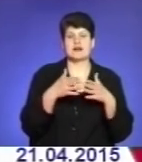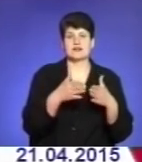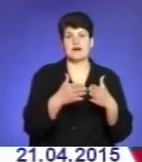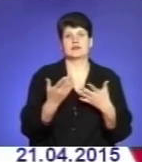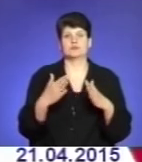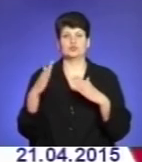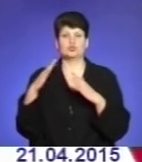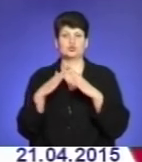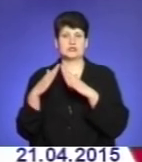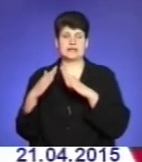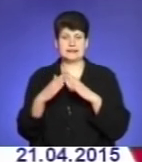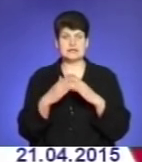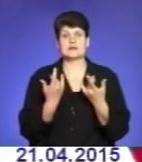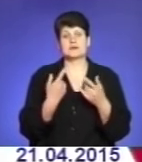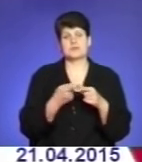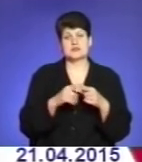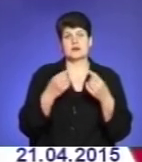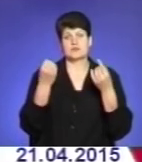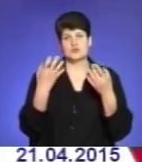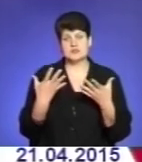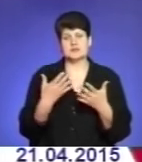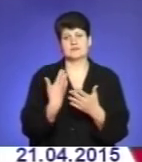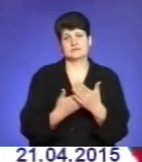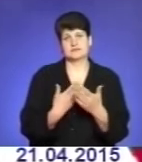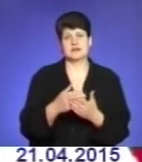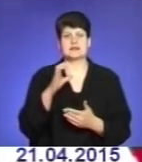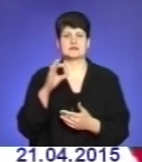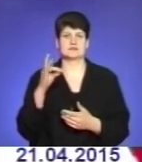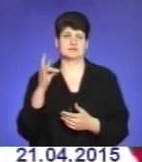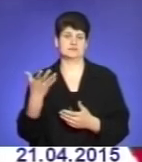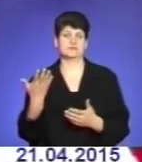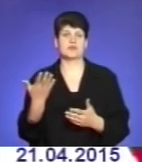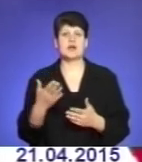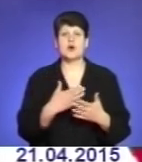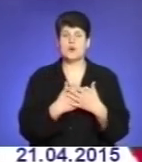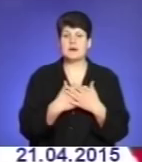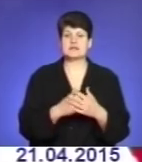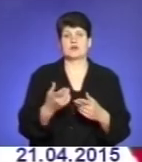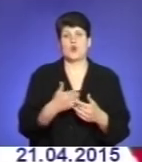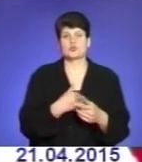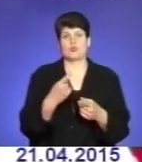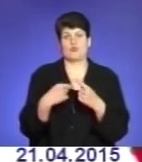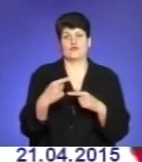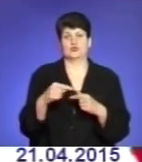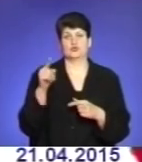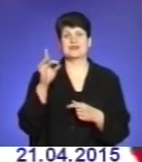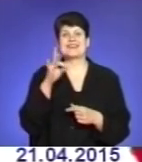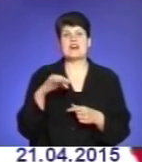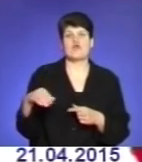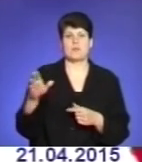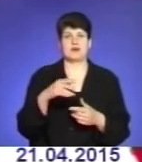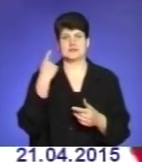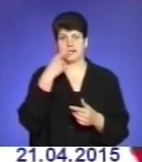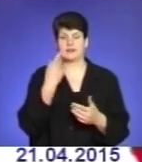роки місто набуло типових радянських архітектурних рис. Громадські активісти прагнуть повернути йому європейське обличчя.